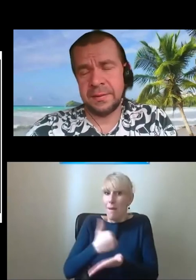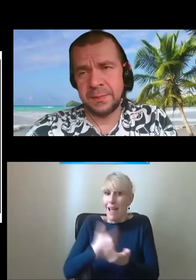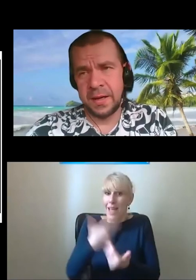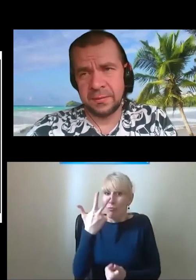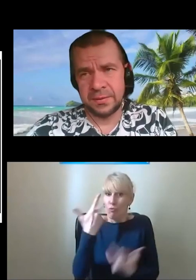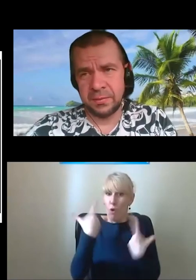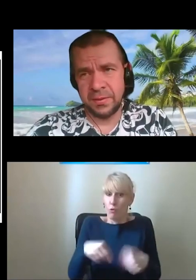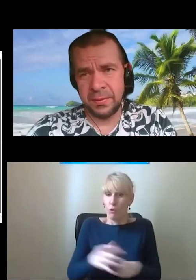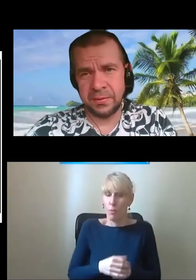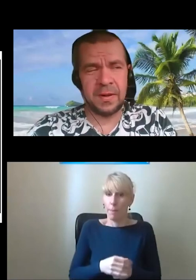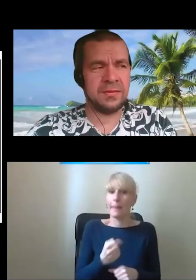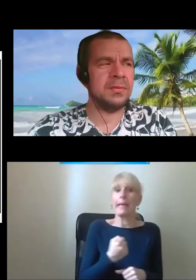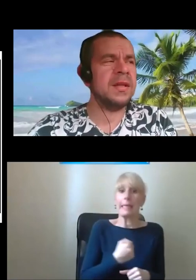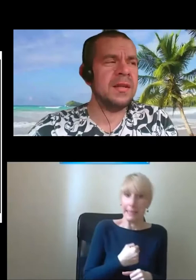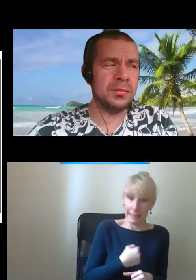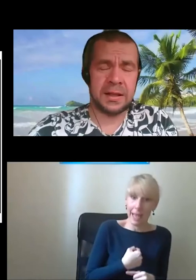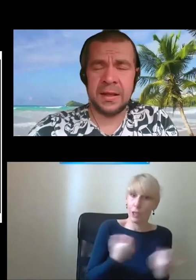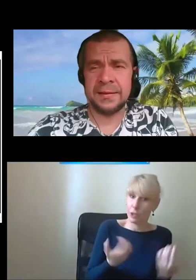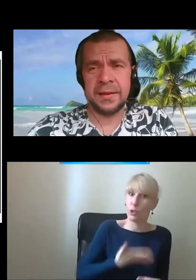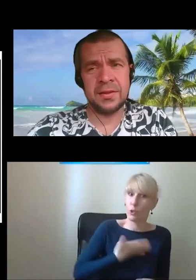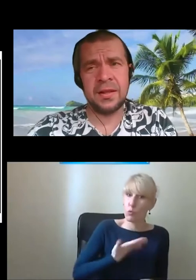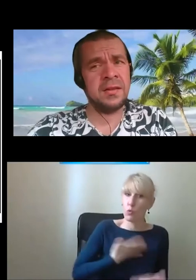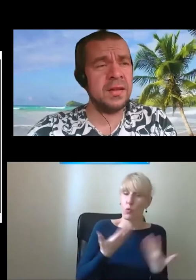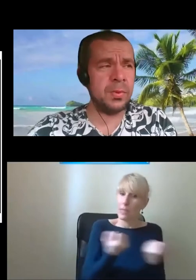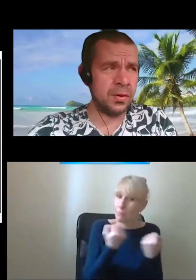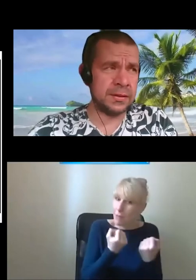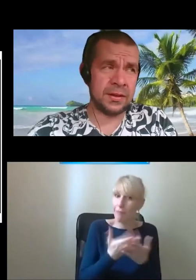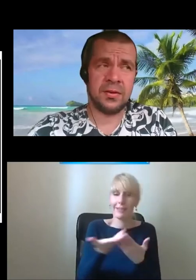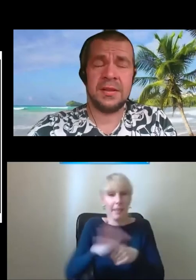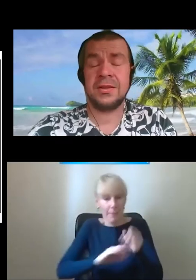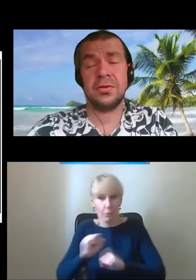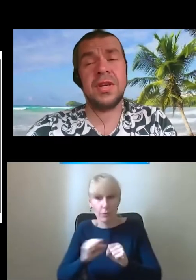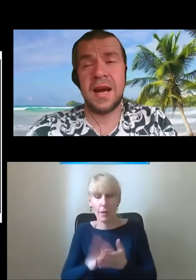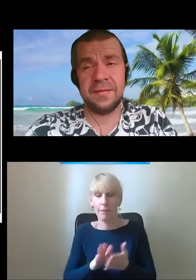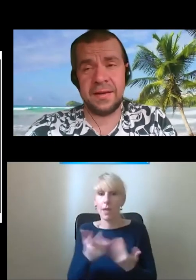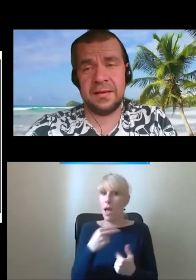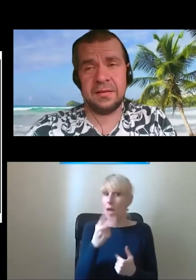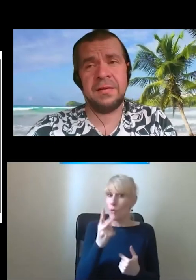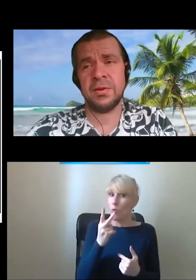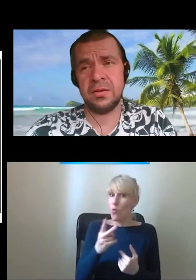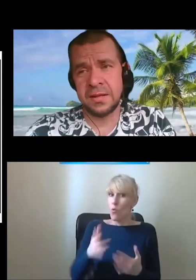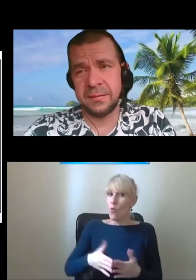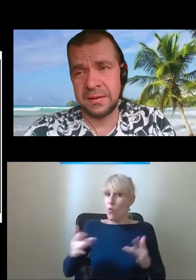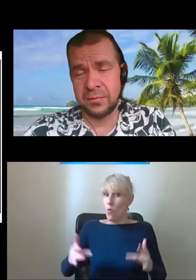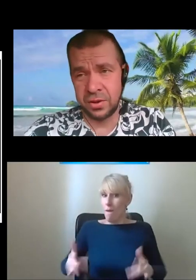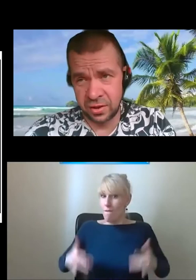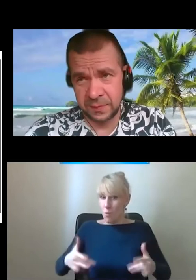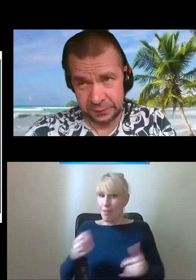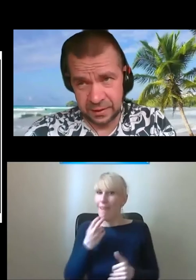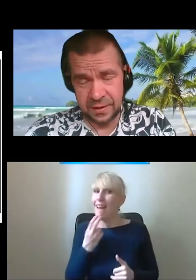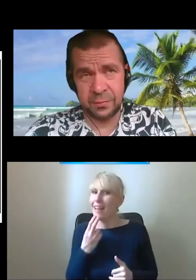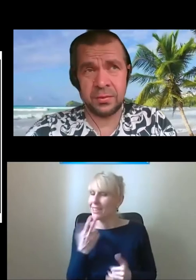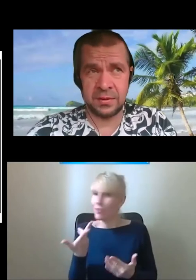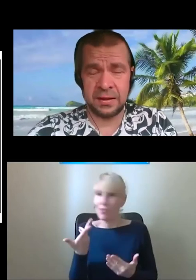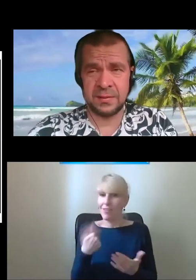ja jestem sprawną osobą niepełnosprawną. Wózek elektryczny nie pokona tego. Co ciekawe, ja wiem, że to nie jest tematem dzisiejszego